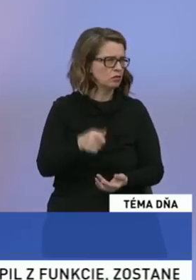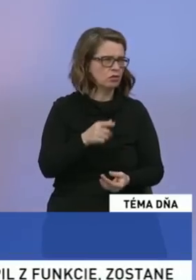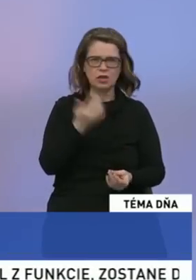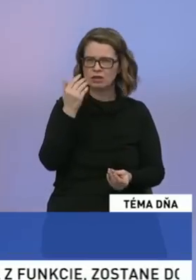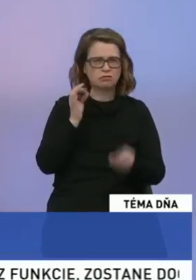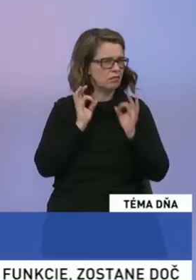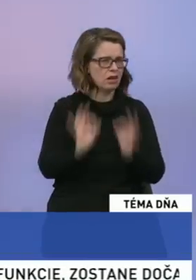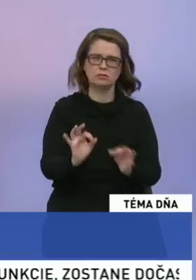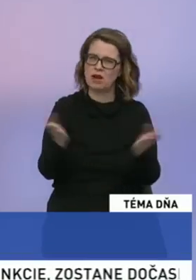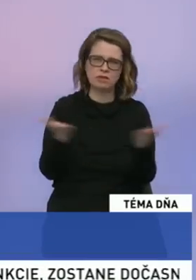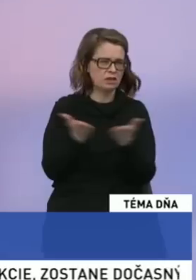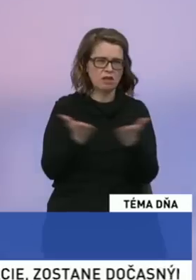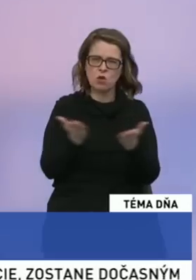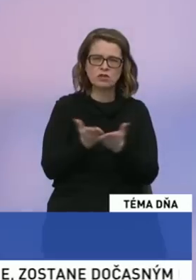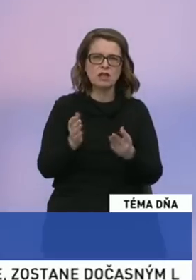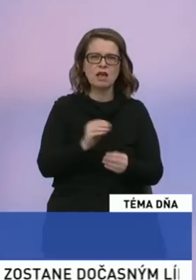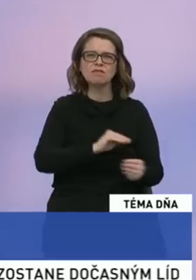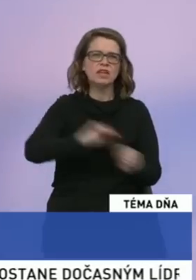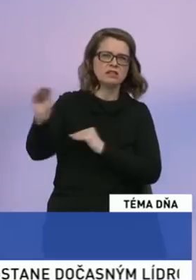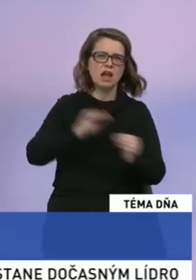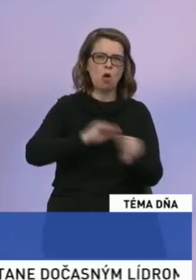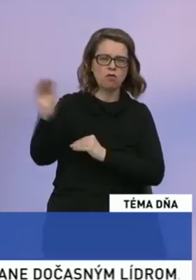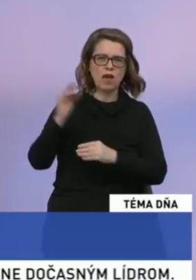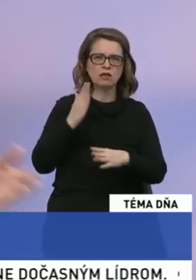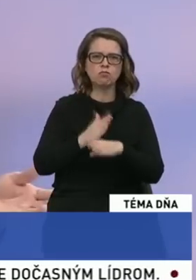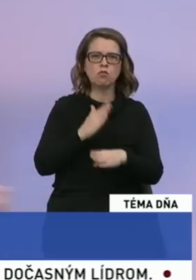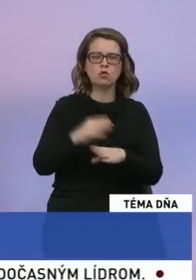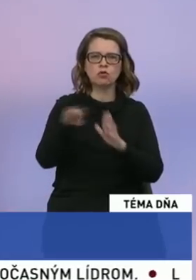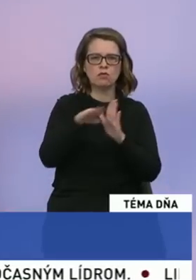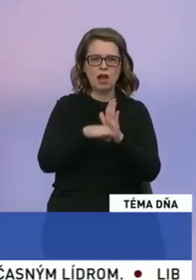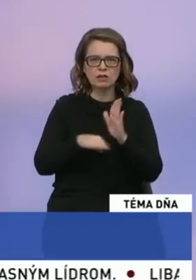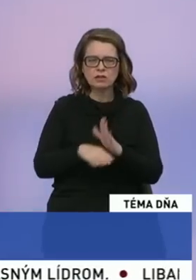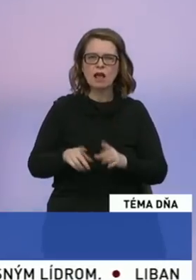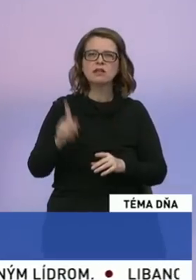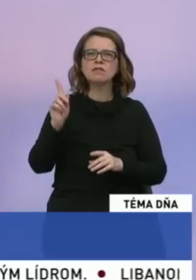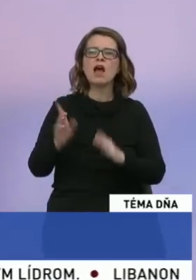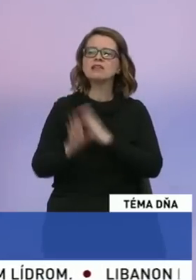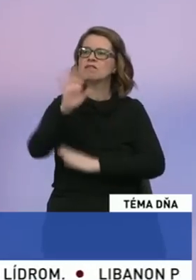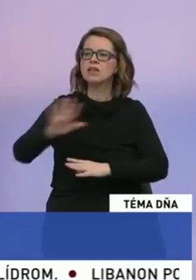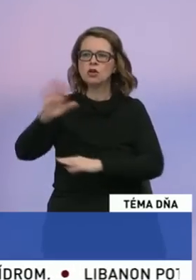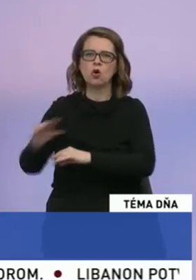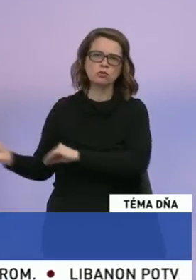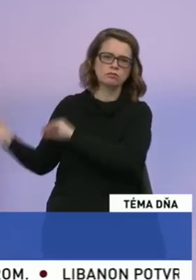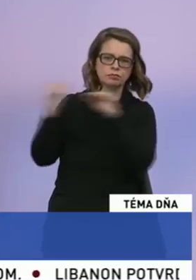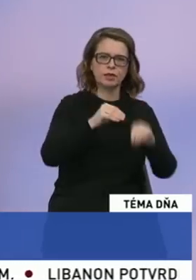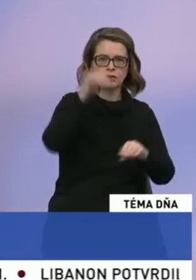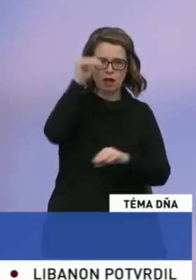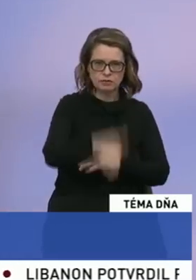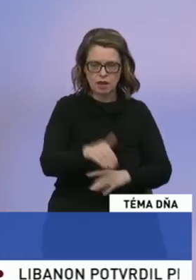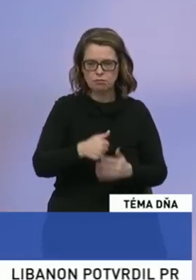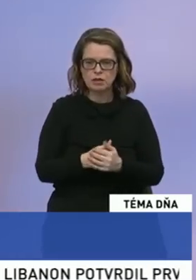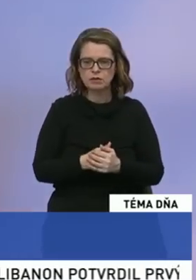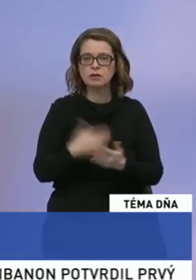vystiahovanie s pomoci legislatívy ľudí z východného Slovenska na západ krajiny. Ak by sme